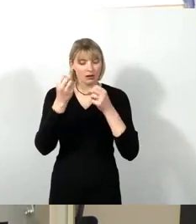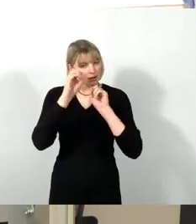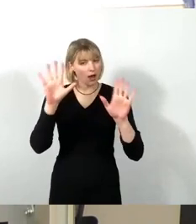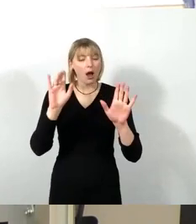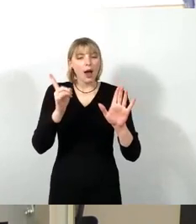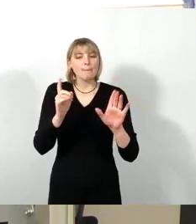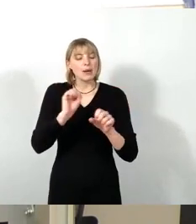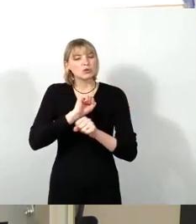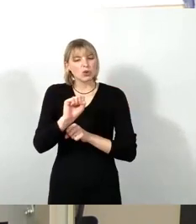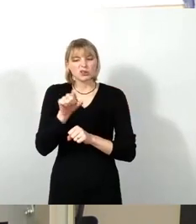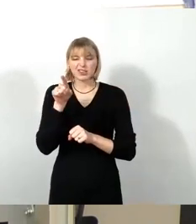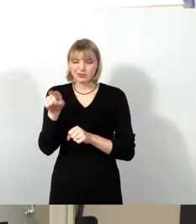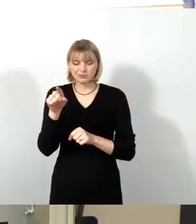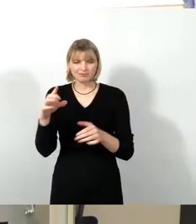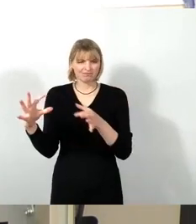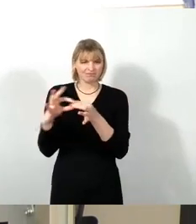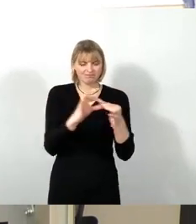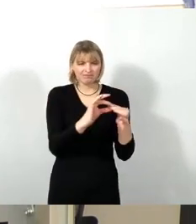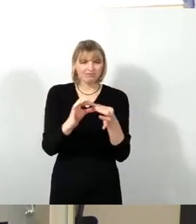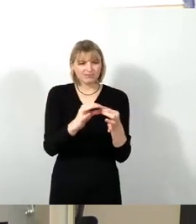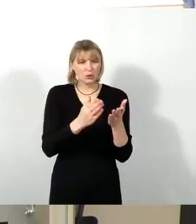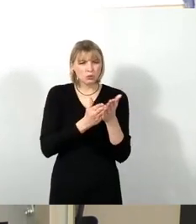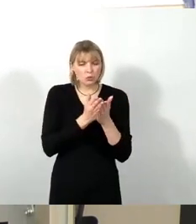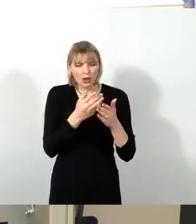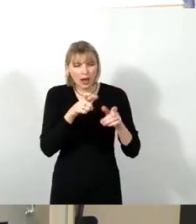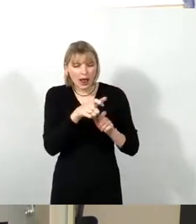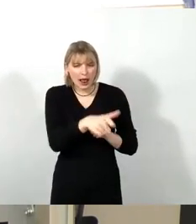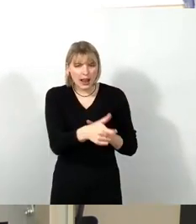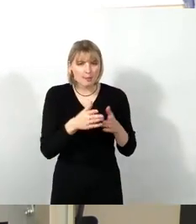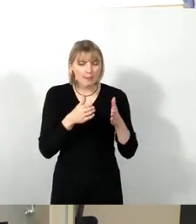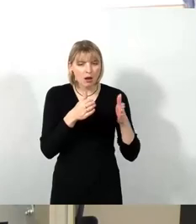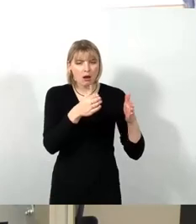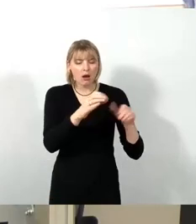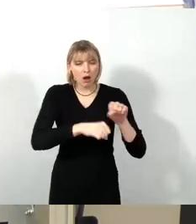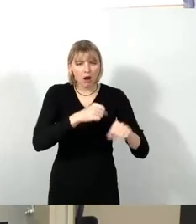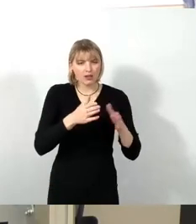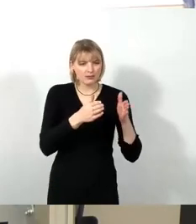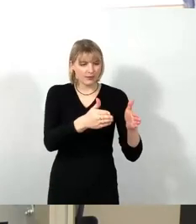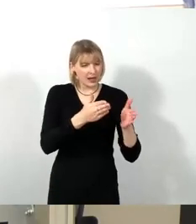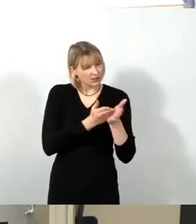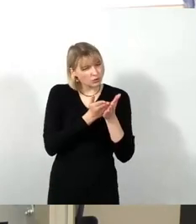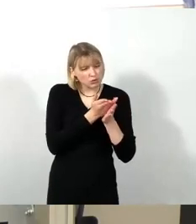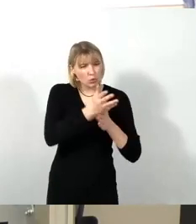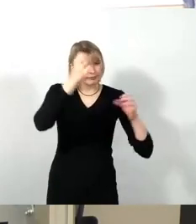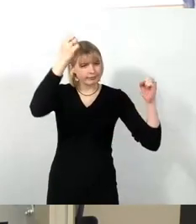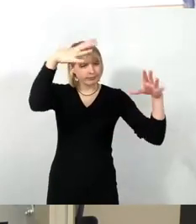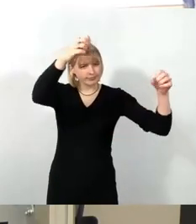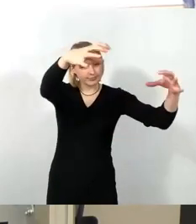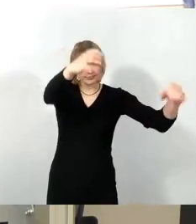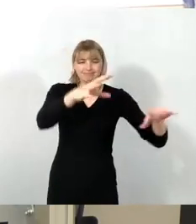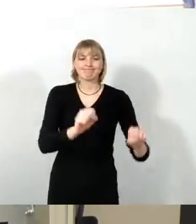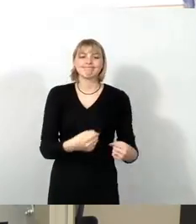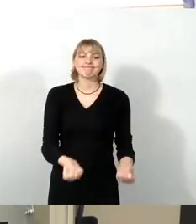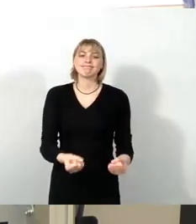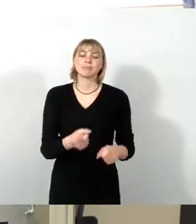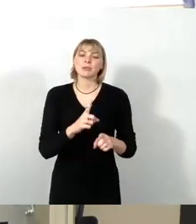dass eben durchgängig der Elbradweg beleuchtet wird. Da kann man meinetwegen hingehen und sich Unfallschwerpunkte